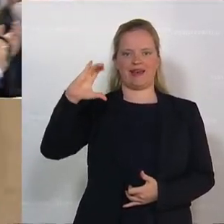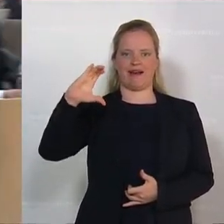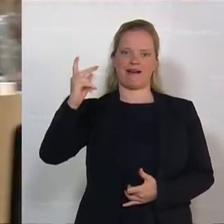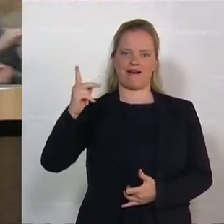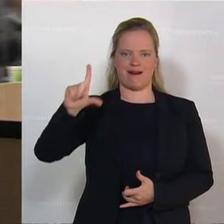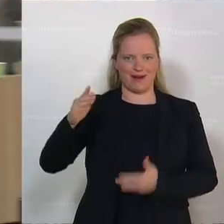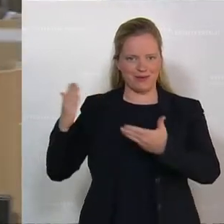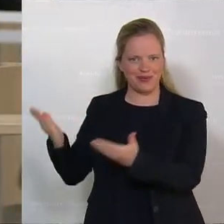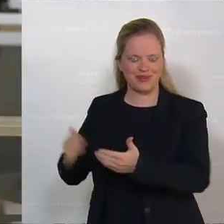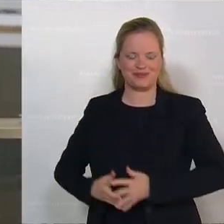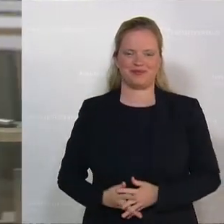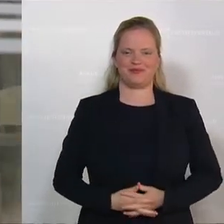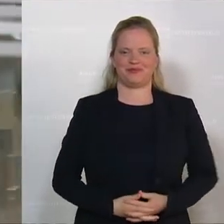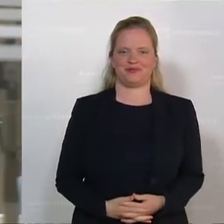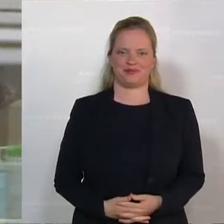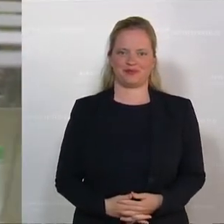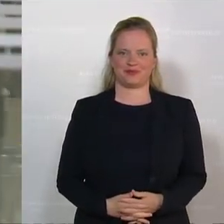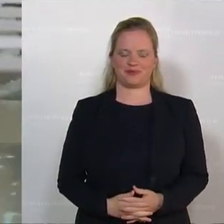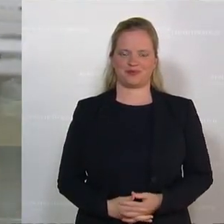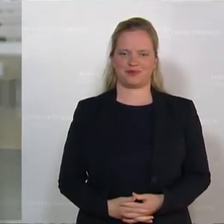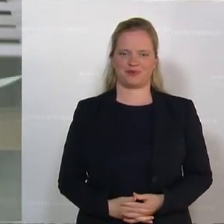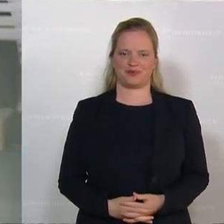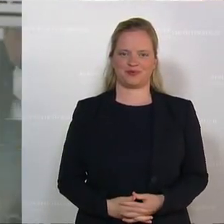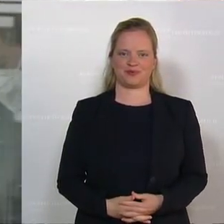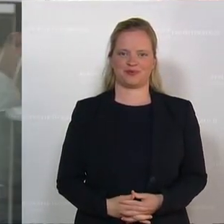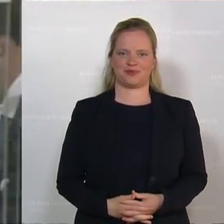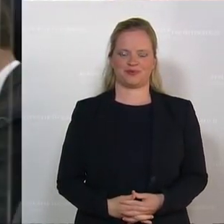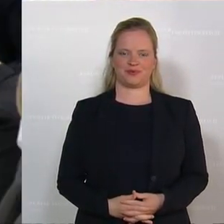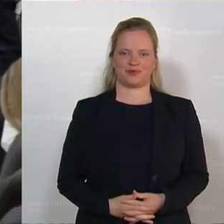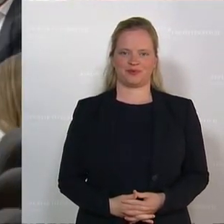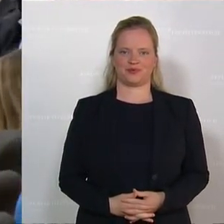als über den U-Ausschuss, denn dort würden Auskunftspersonen fertig gemacht, sagt er. Ja. Ja.